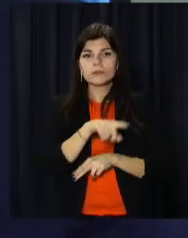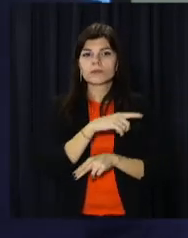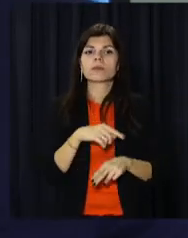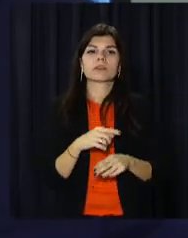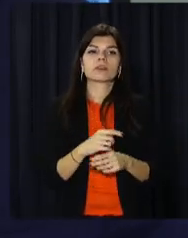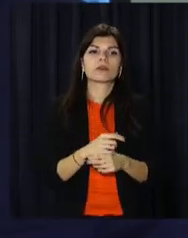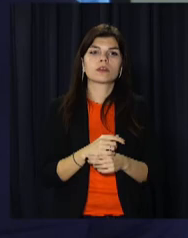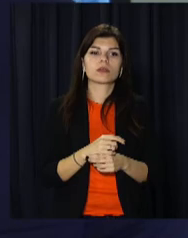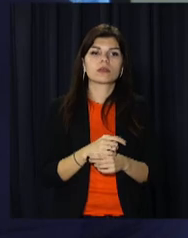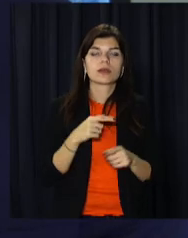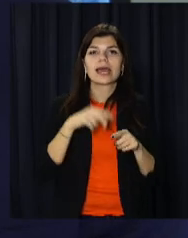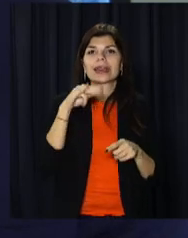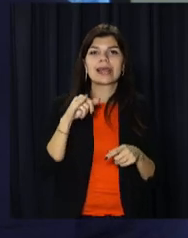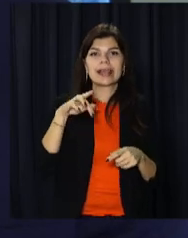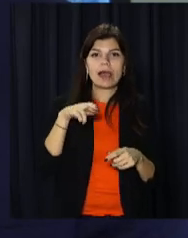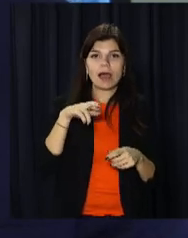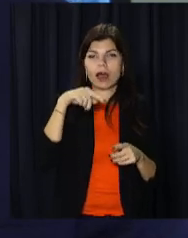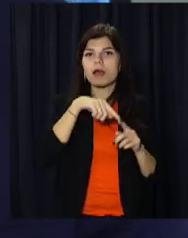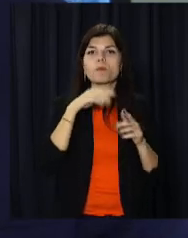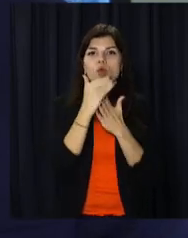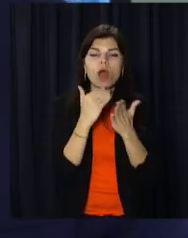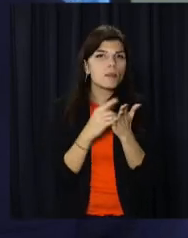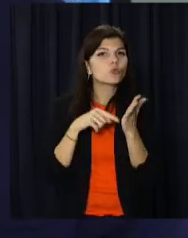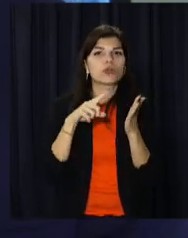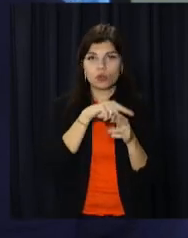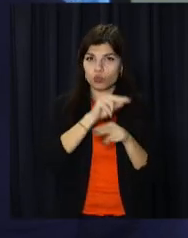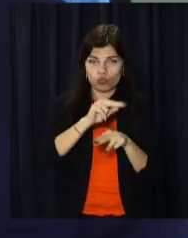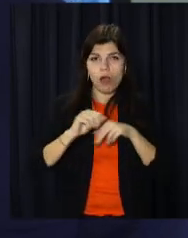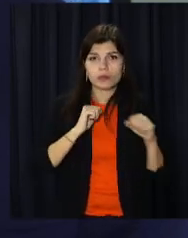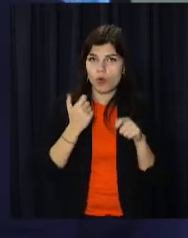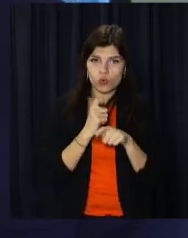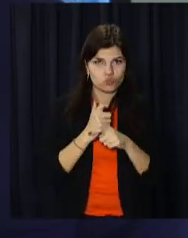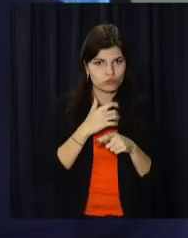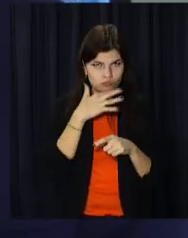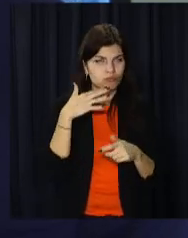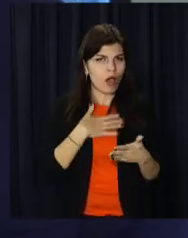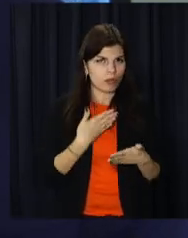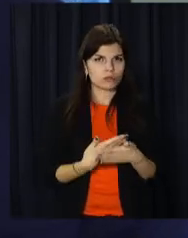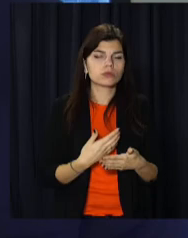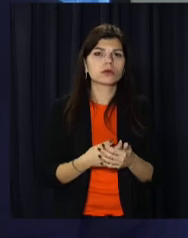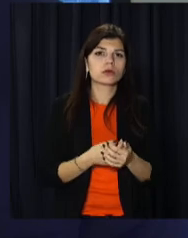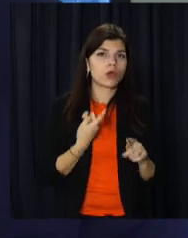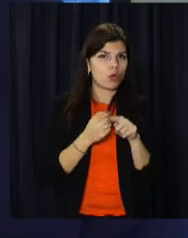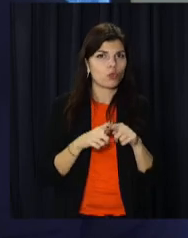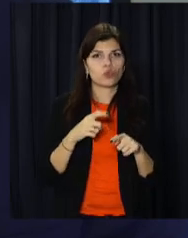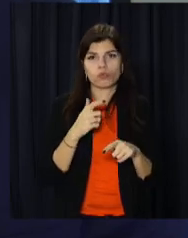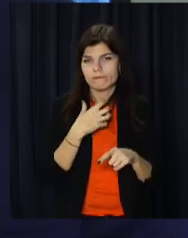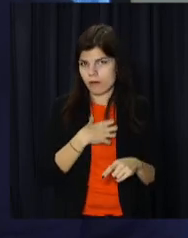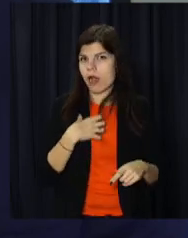платформи «Дія-центрів», і там проходить навчання адміністраторів дуже активно. Це дуже